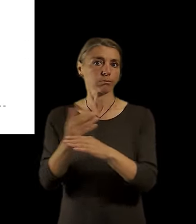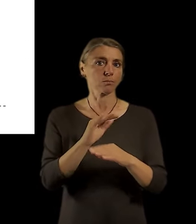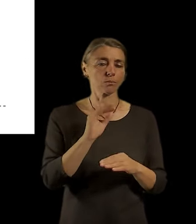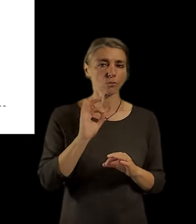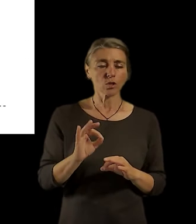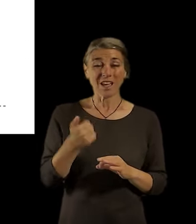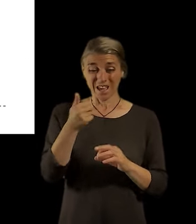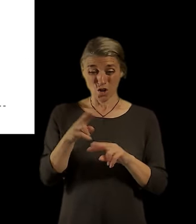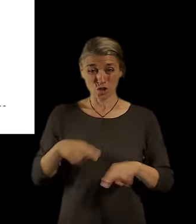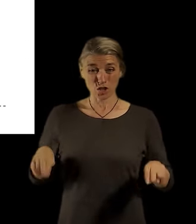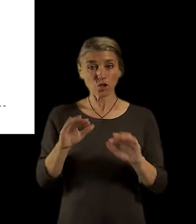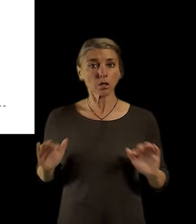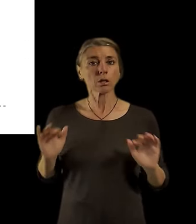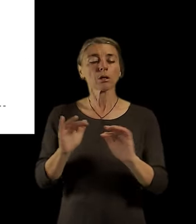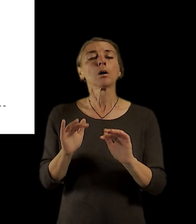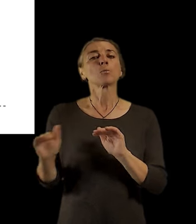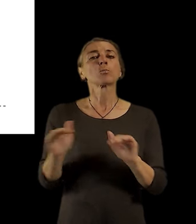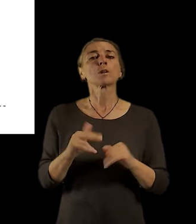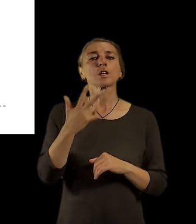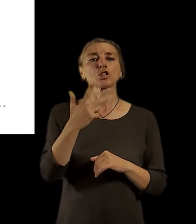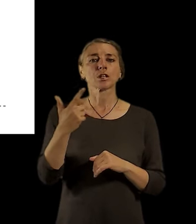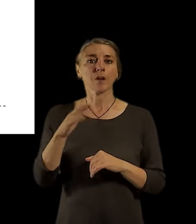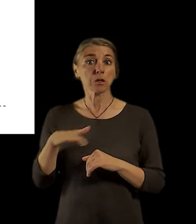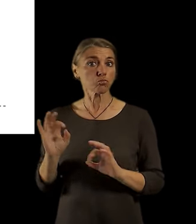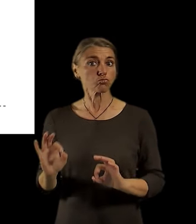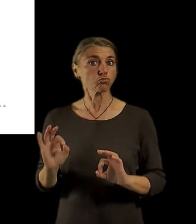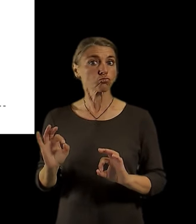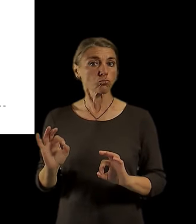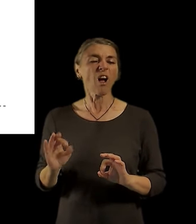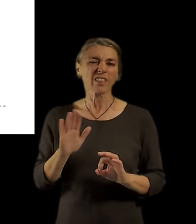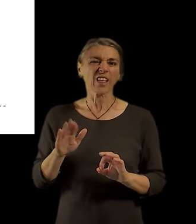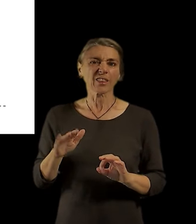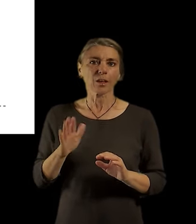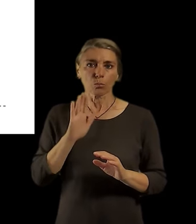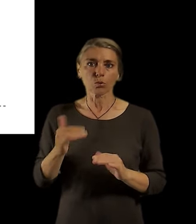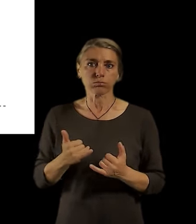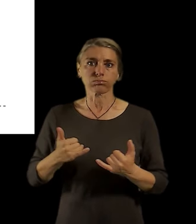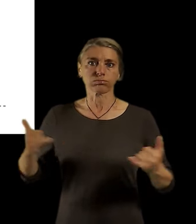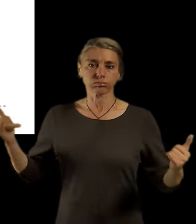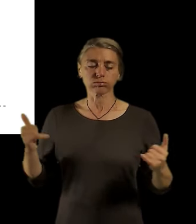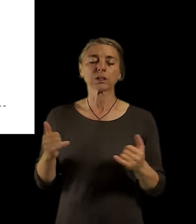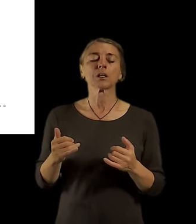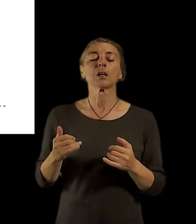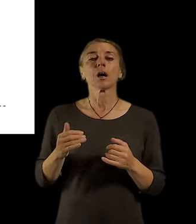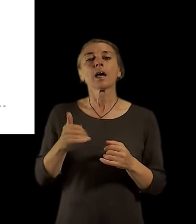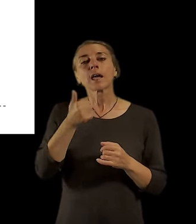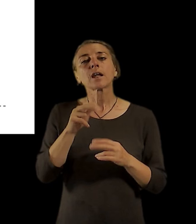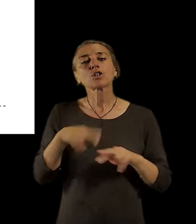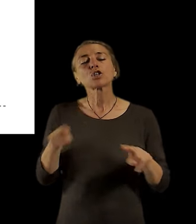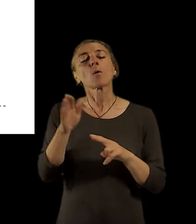dětí na jedno dětské chliště, co je velmi dobré číslo. S tím, jak bude narůstat počet dětí, tak to bude až 42, což je taky velmi dobré číslo.